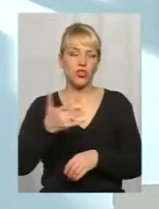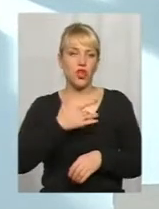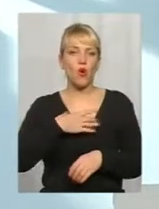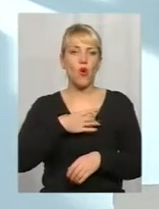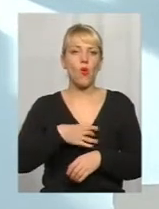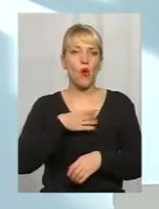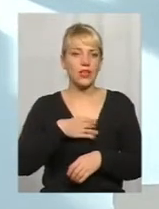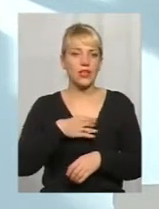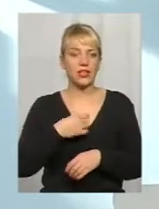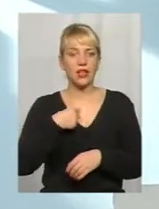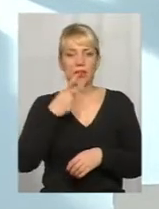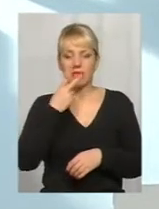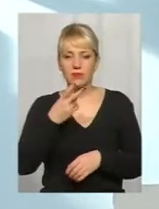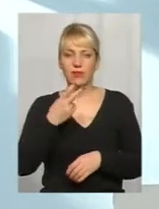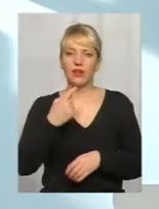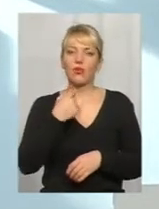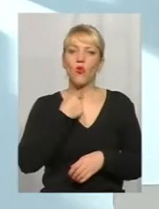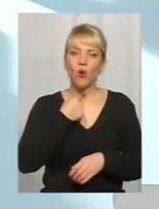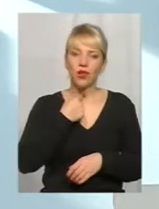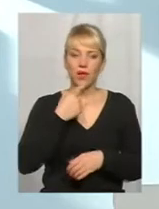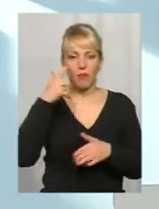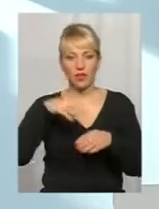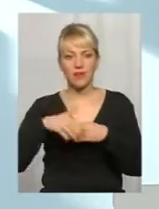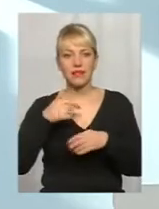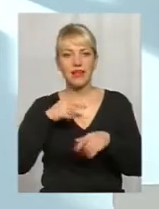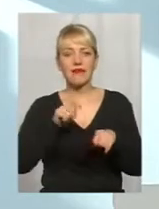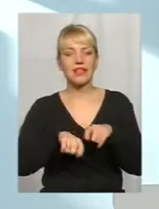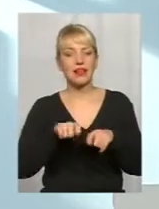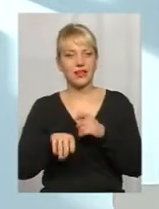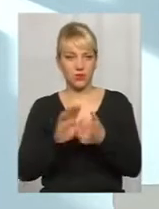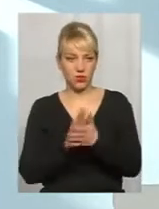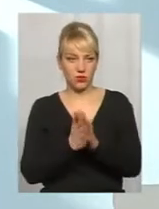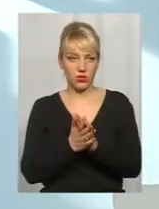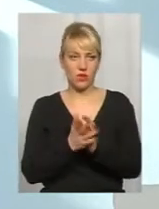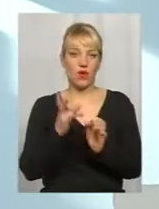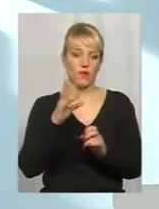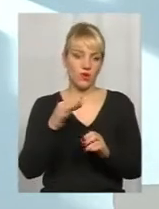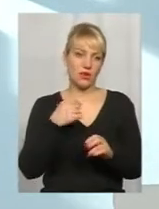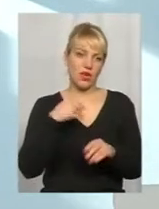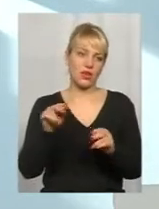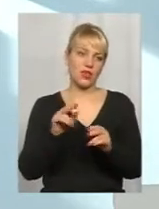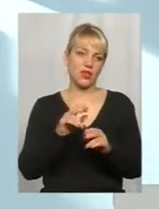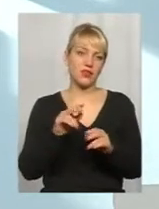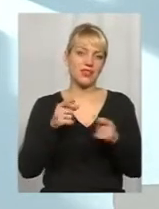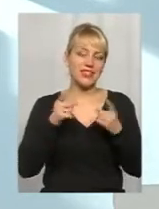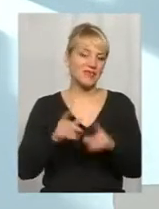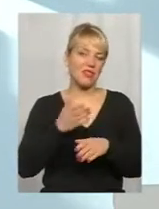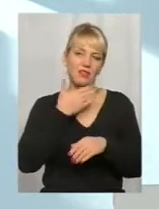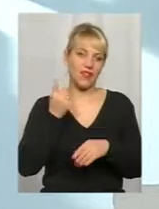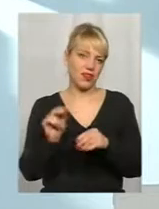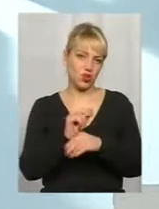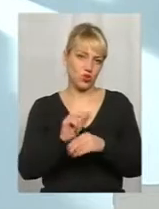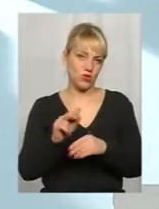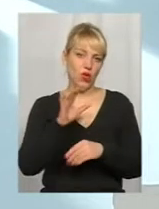чувствує, заглянути в горло, понять і так далі. То есть, я контролировала ситуацию, но я, действительно, не лечусь от у РВІ, потому що в цьому для мене нет